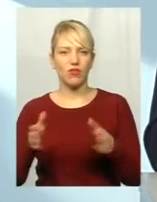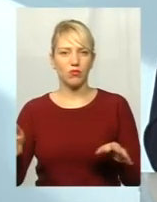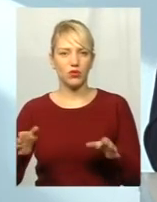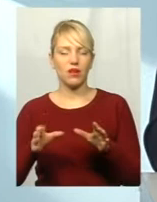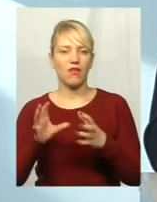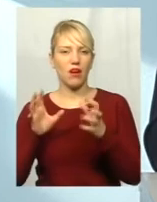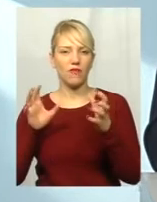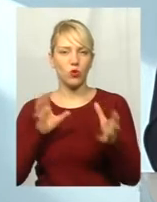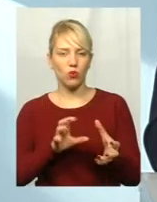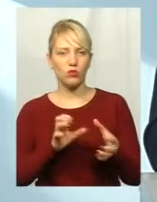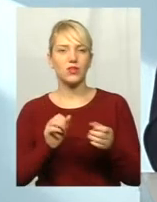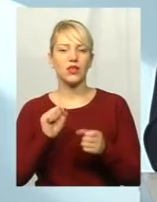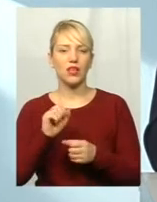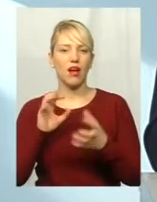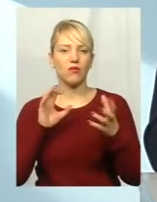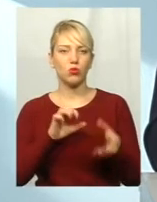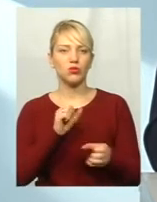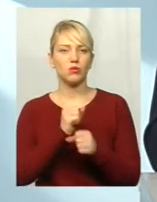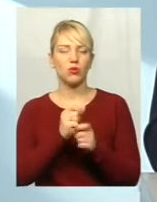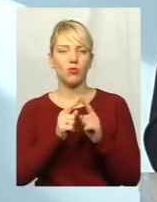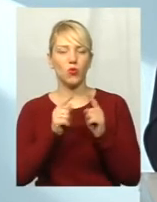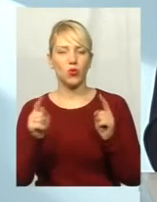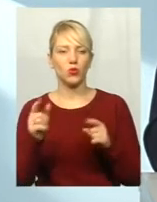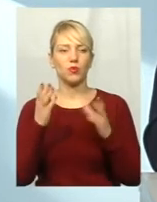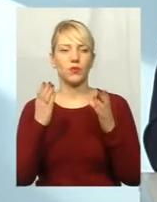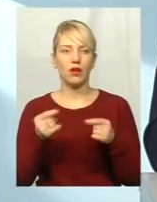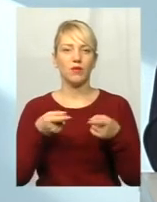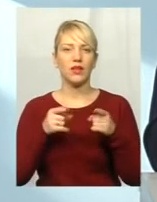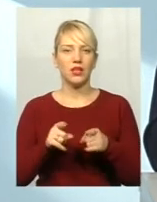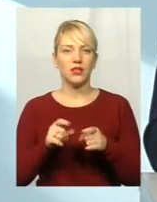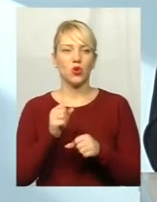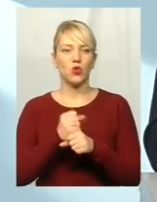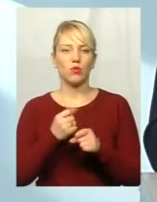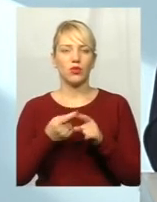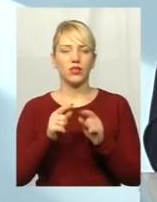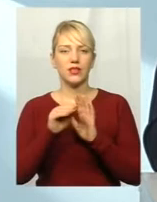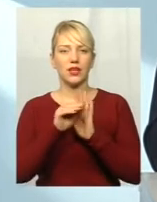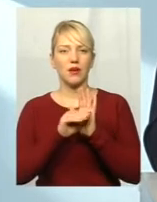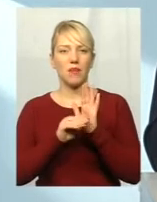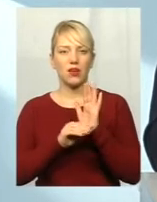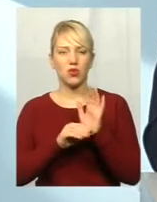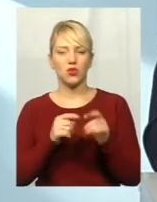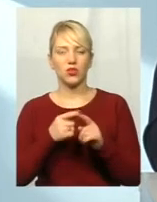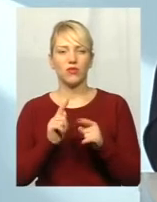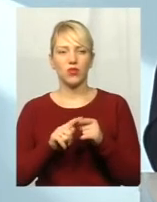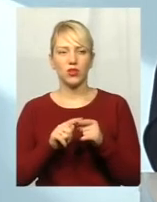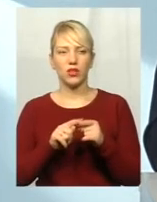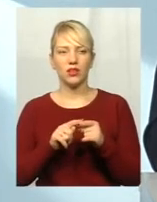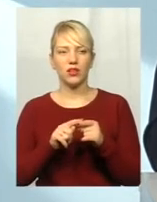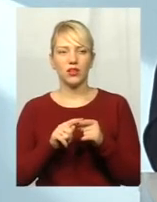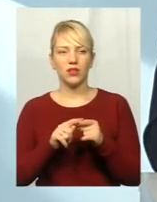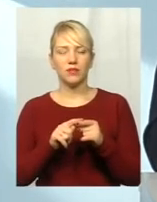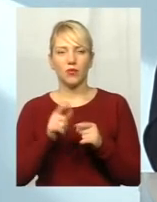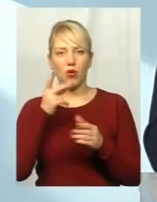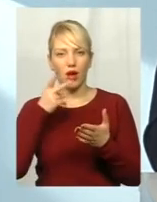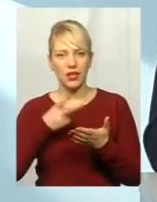Працювали вони протягом дня. І дійсно робота даних маршрутів вона безпосередньо від святкових працівників управління. І вона